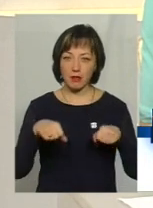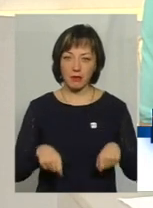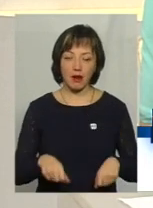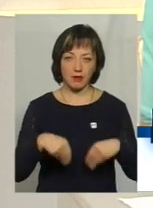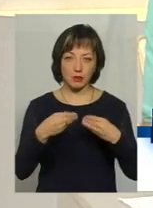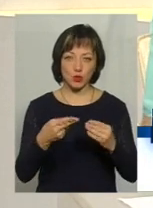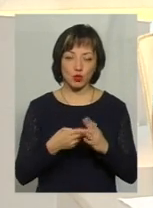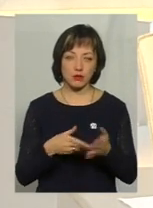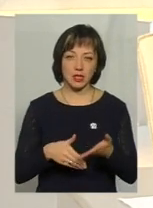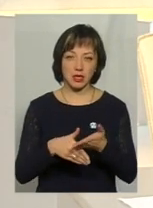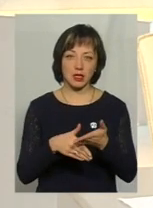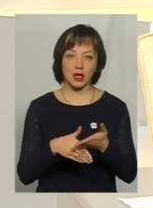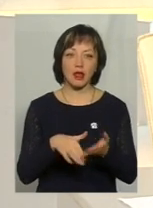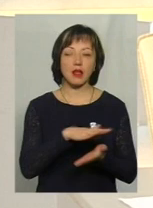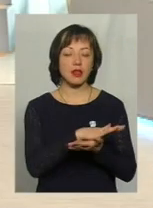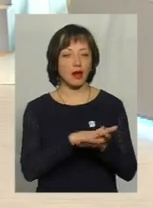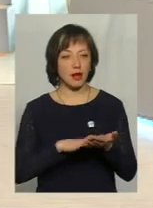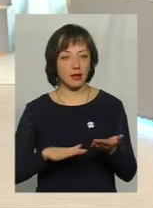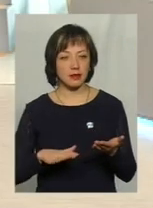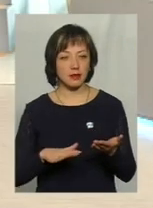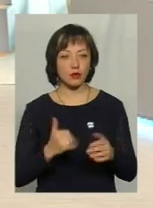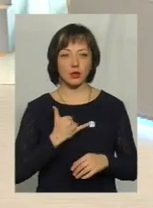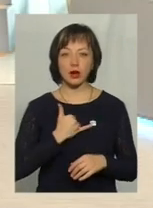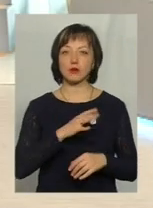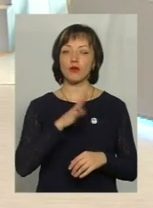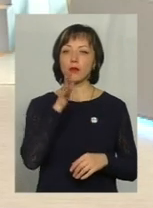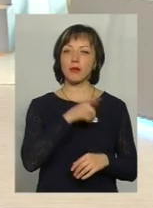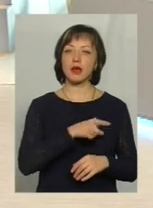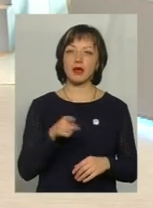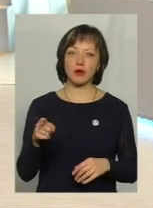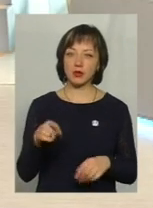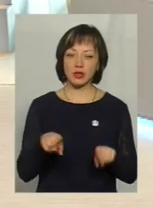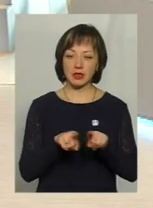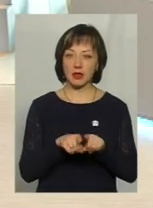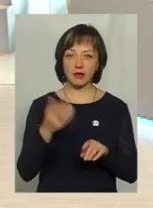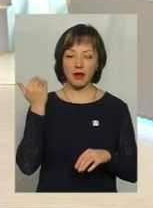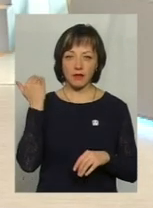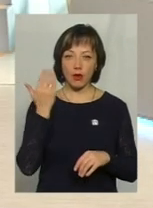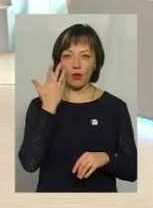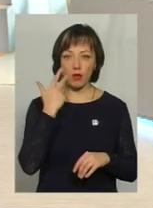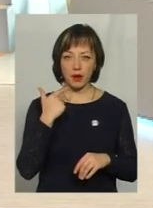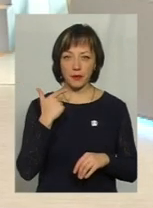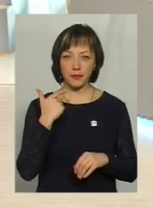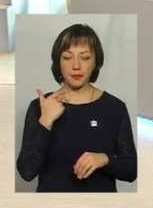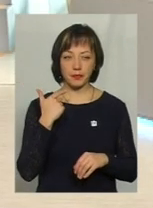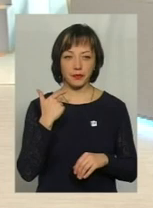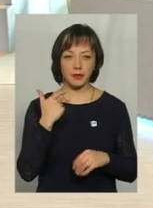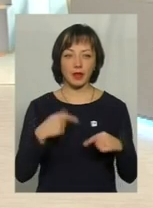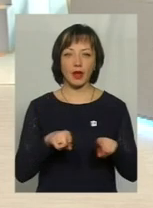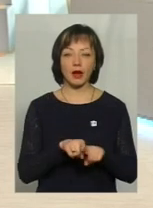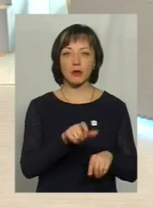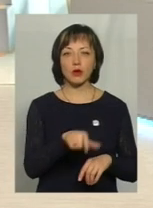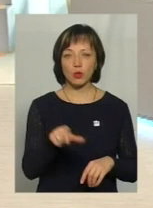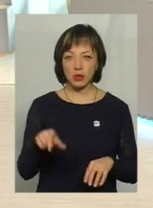на призначення субсидії. Далі в нас був період не такий давній, коли таким